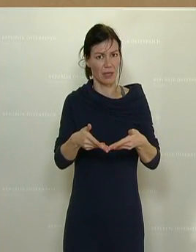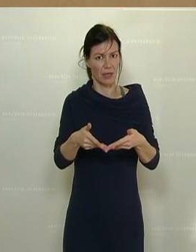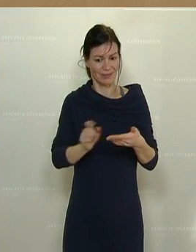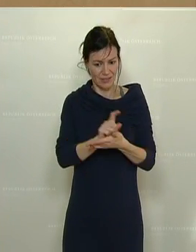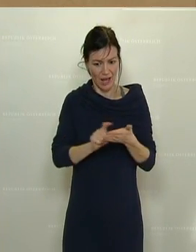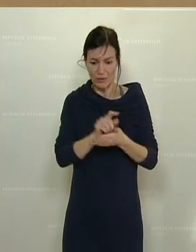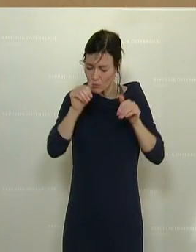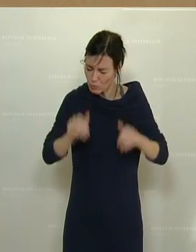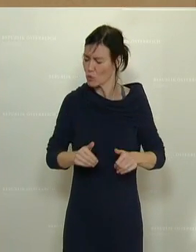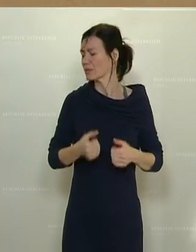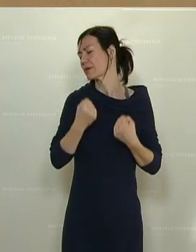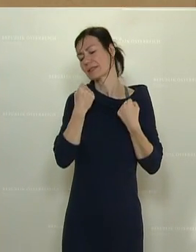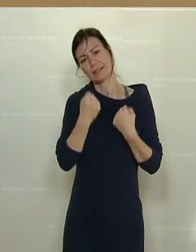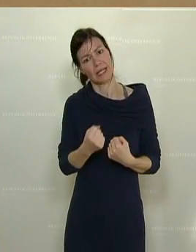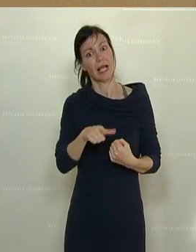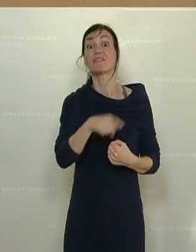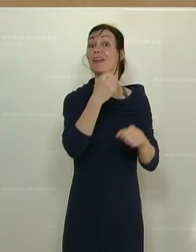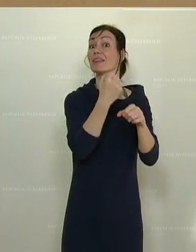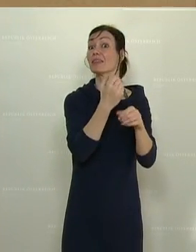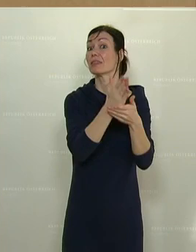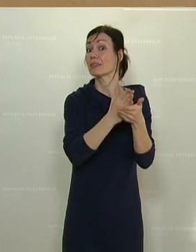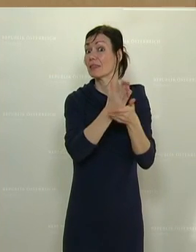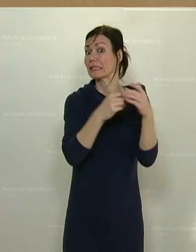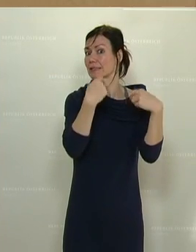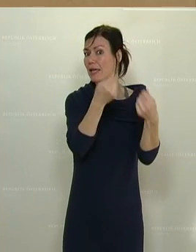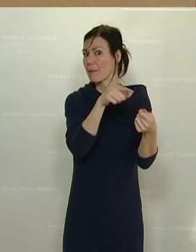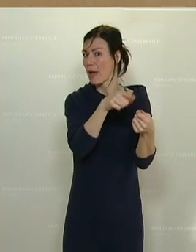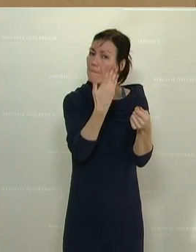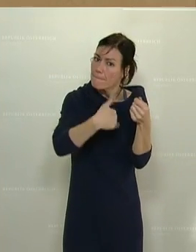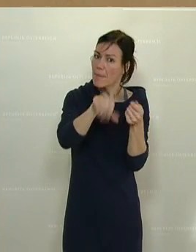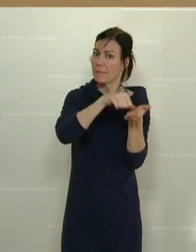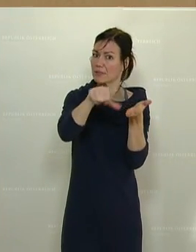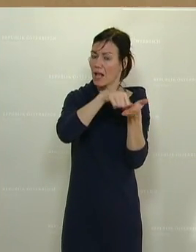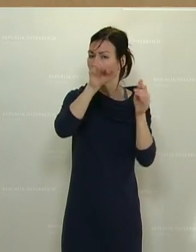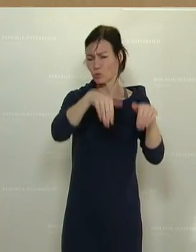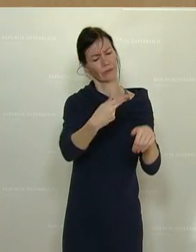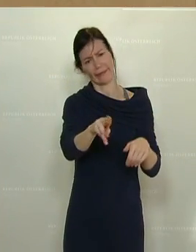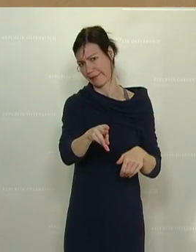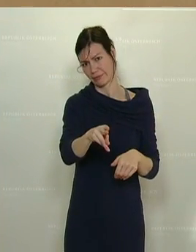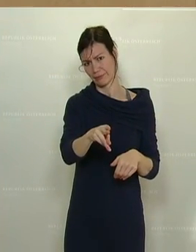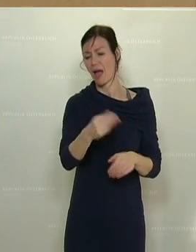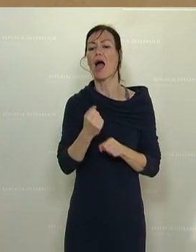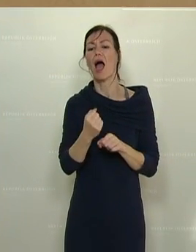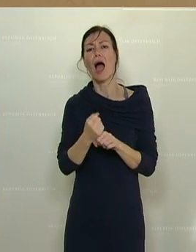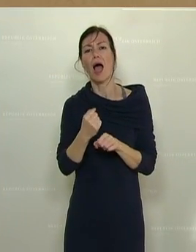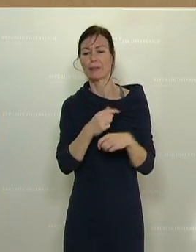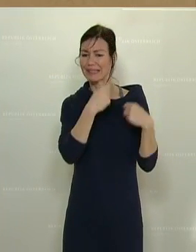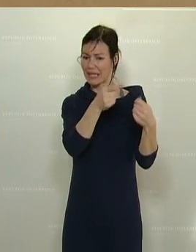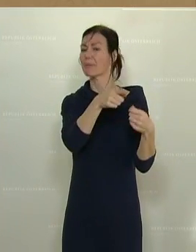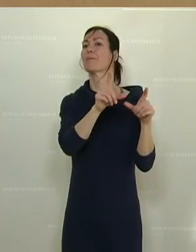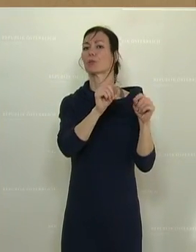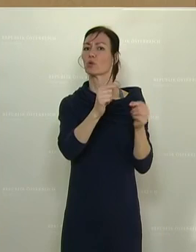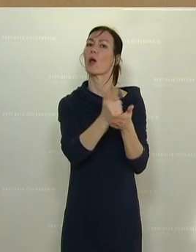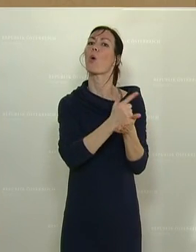Regelung dem Dienstgeber keine Kosten entstehen. Den Arbeitgeberinnen und Arbeitgebern werden die